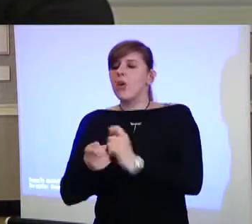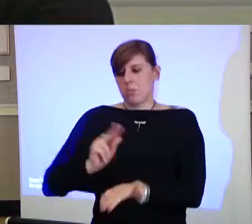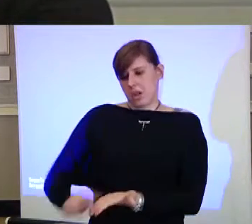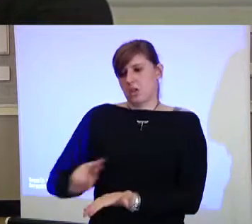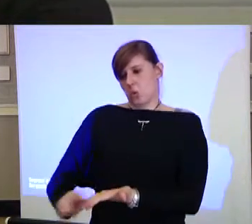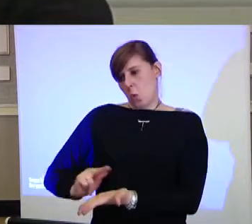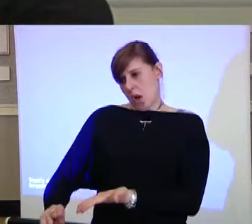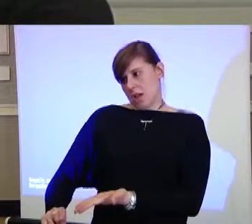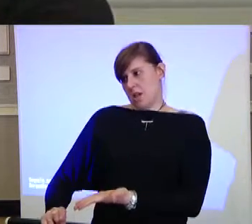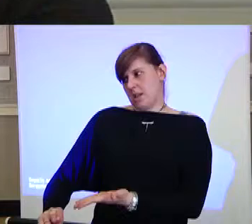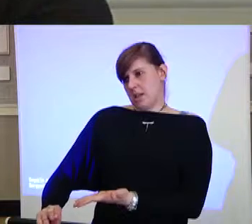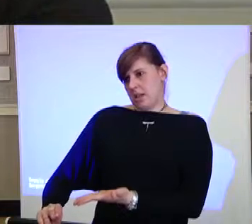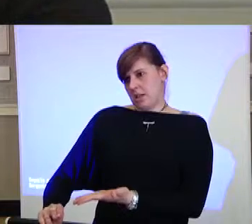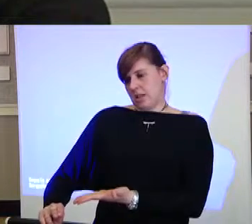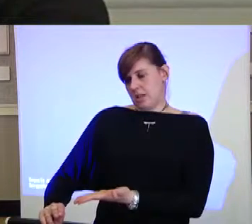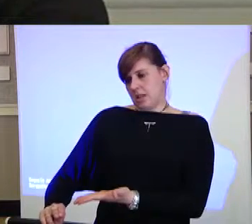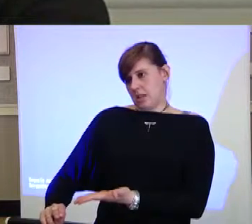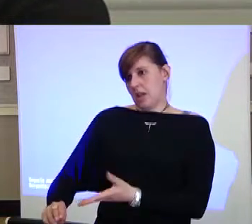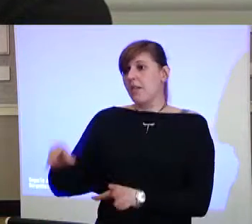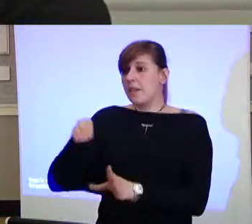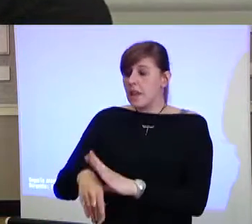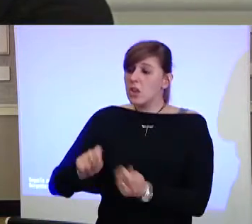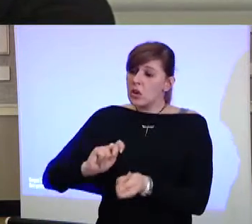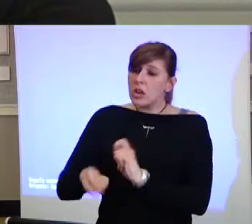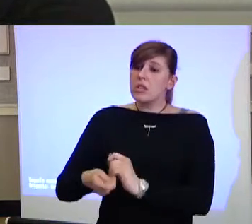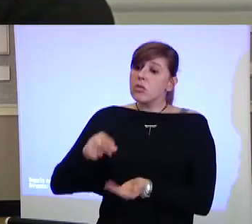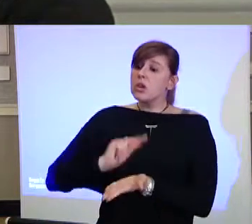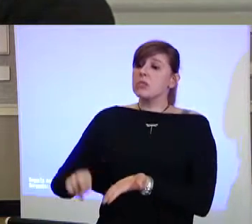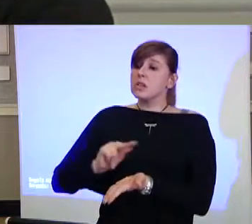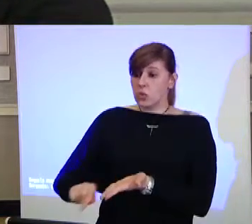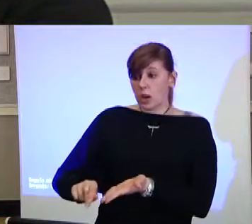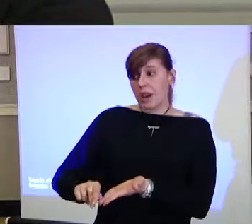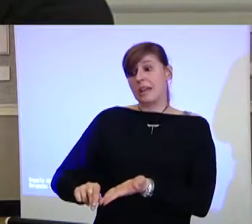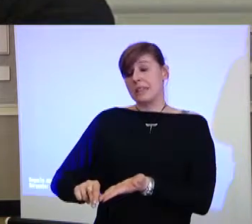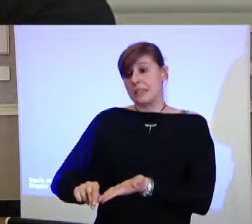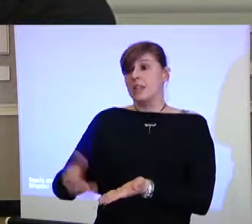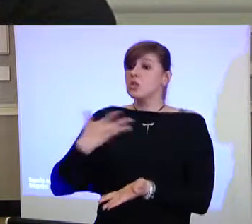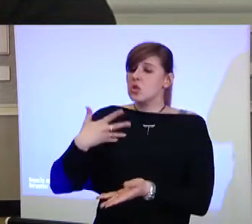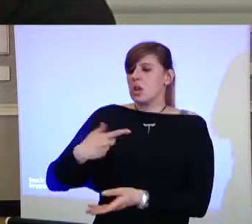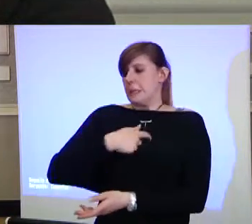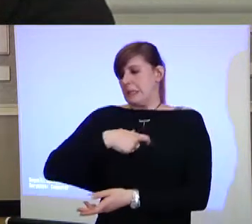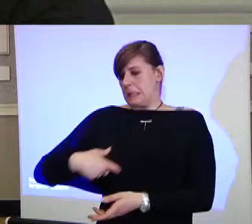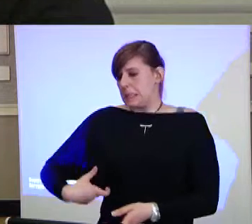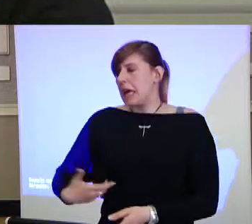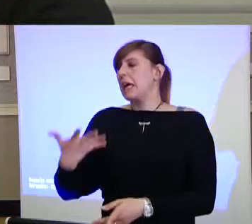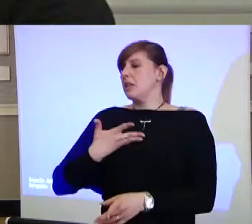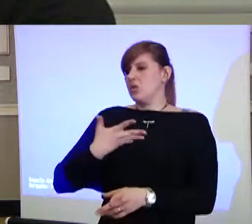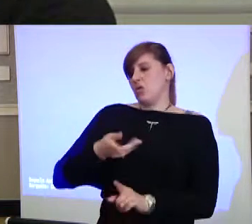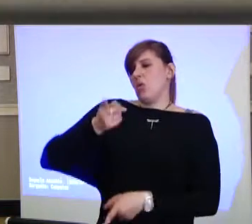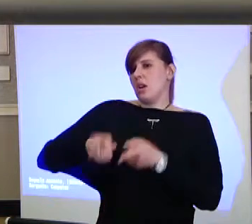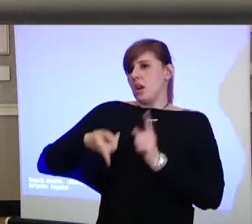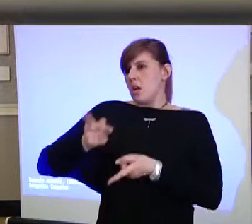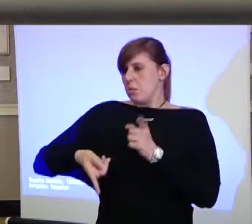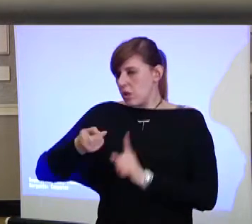e sono gli attori che stanno trattando questa cosa, sono i sindacati, sono le forze politiche